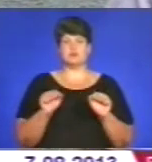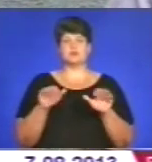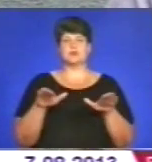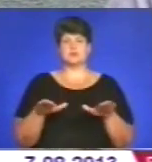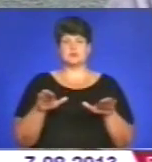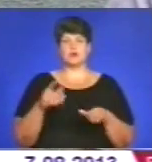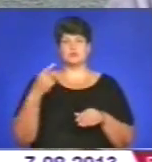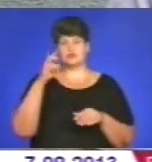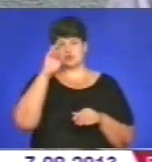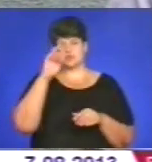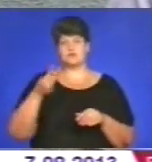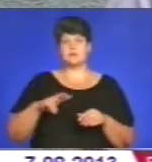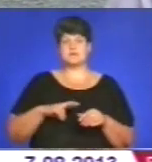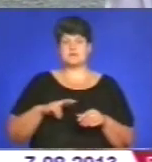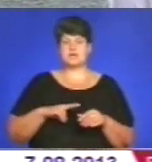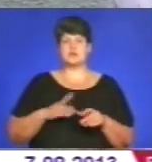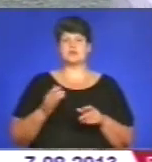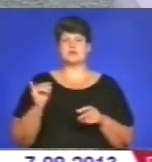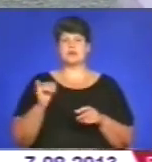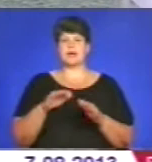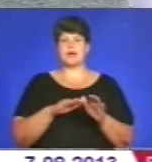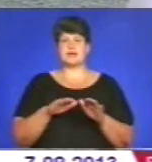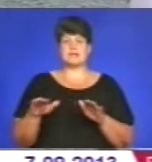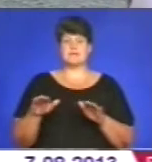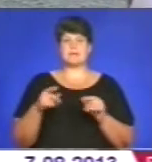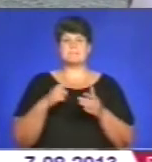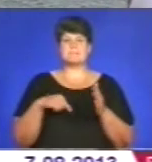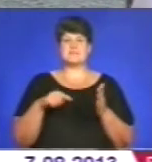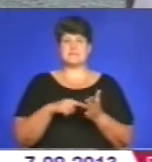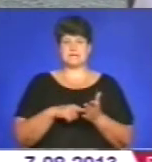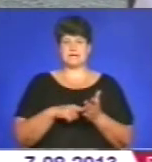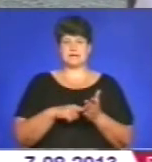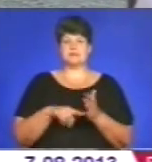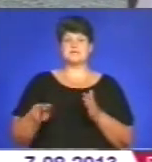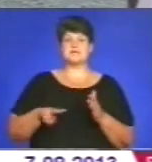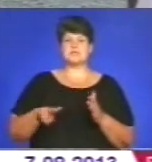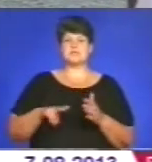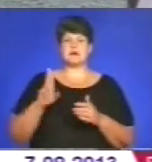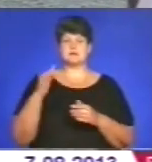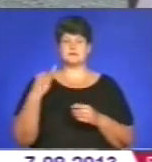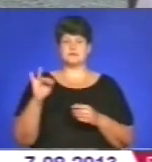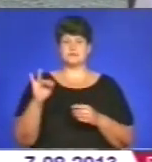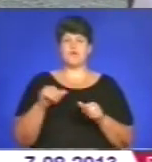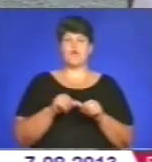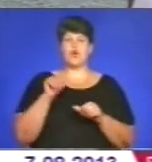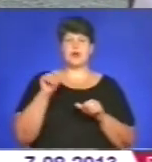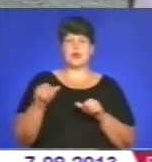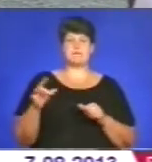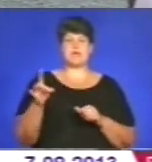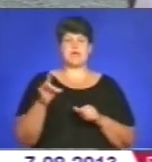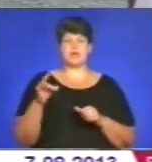на рівні обласної державної адміністрації, на рівні міських адміністрацій, в окремих регіонах.